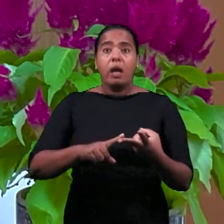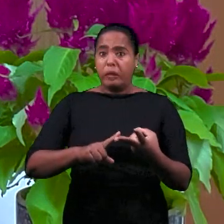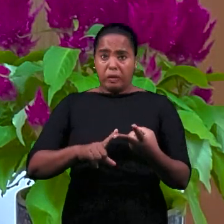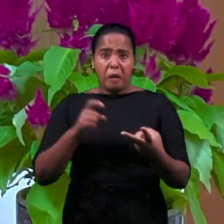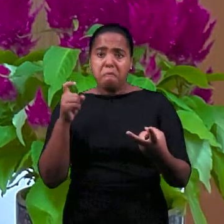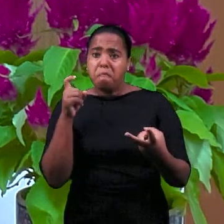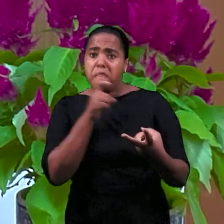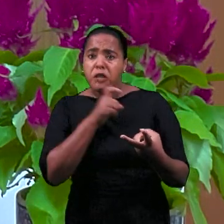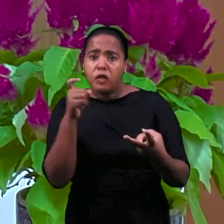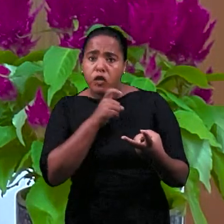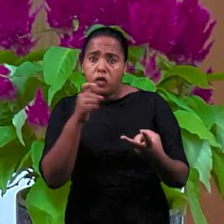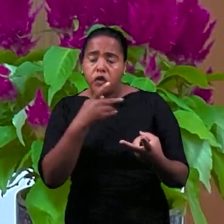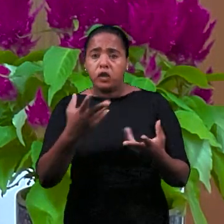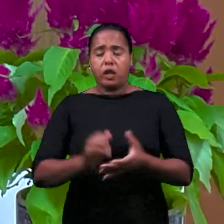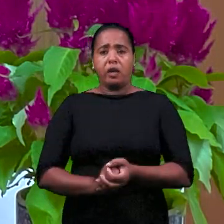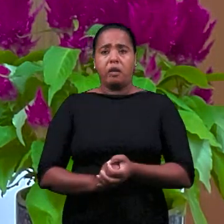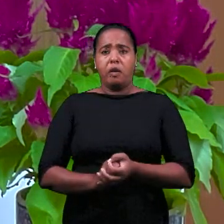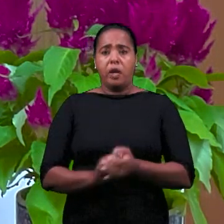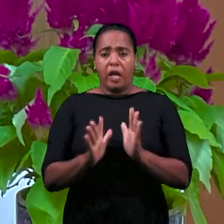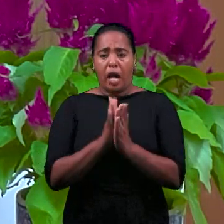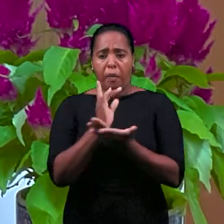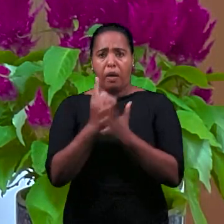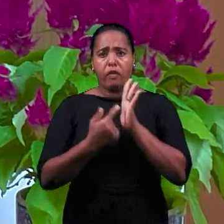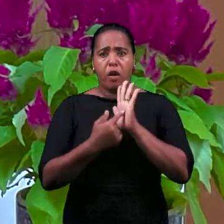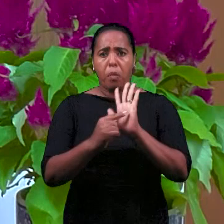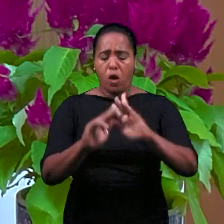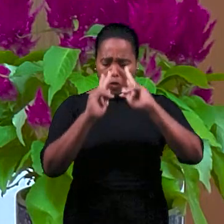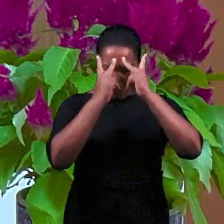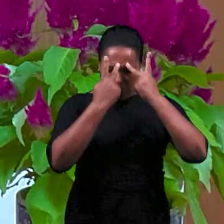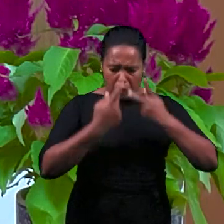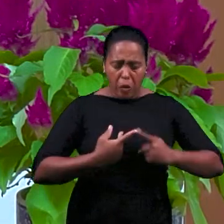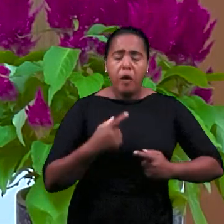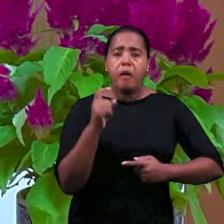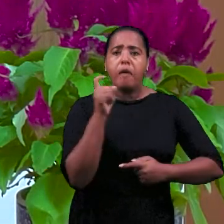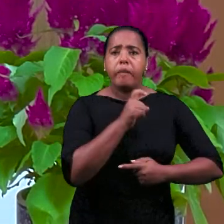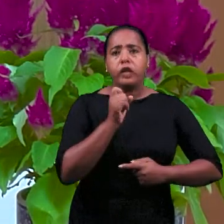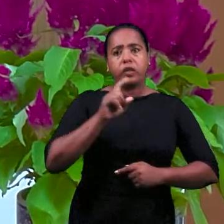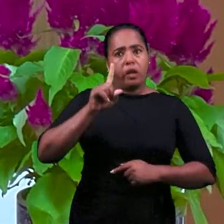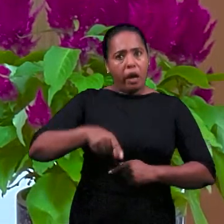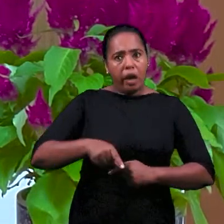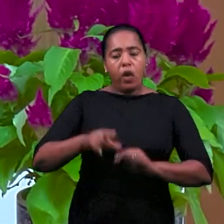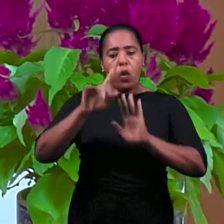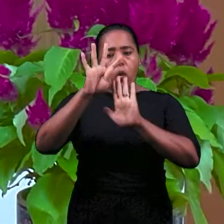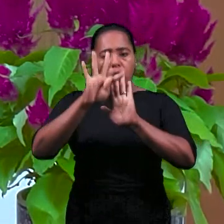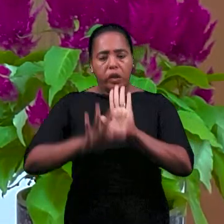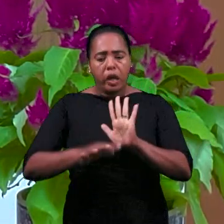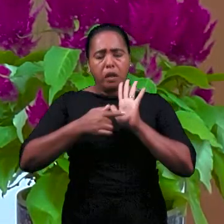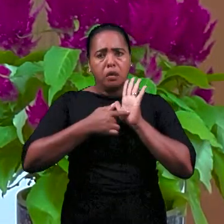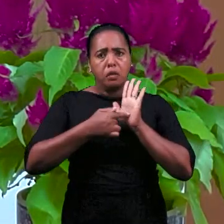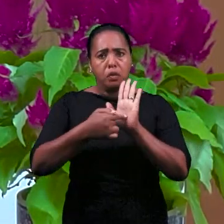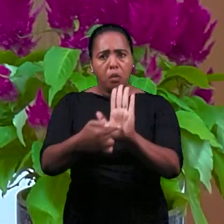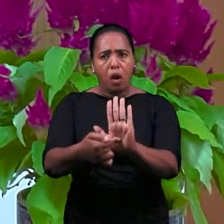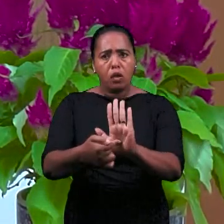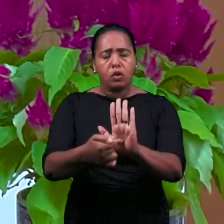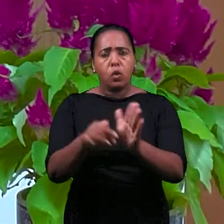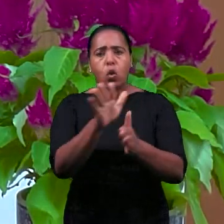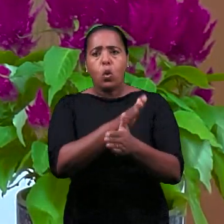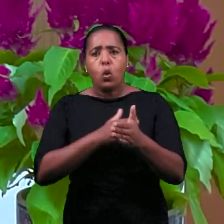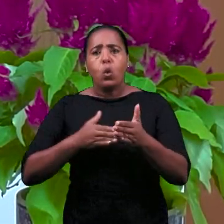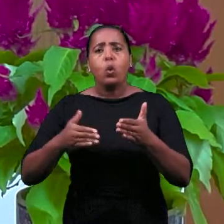слово Божий говорит, «Каждый человек – это ложь». И текст библейский говорит, «Все